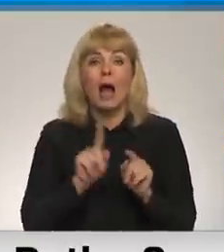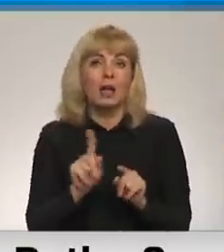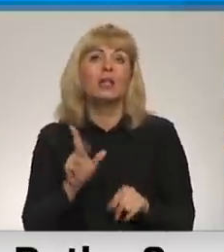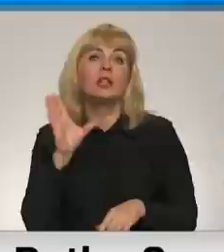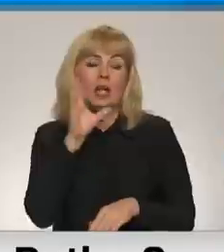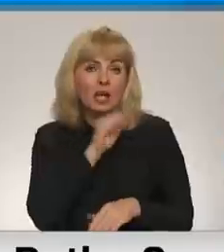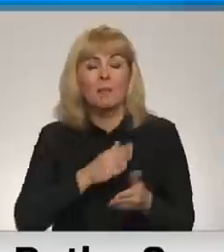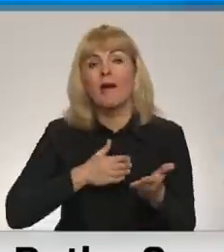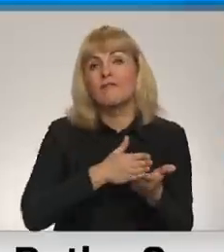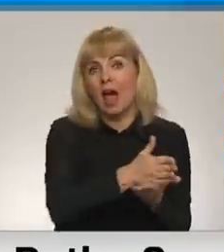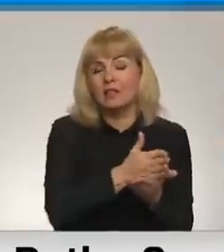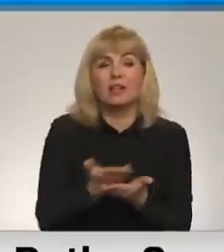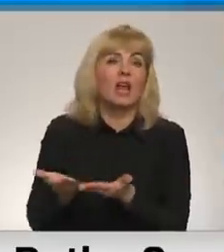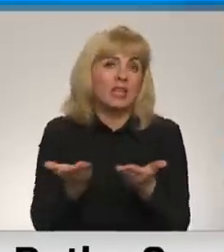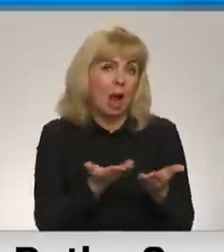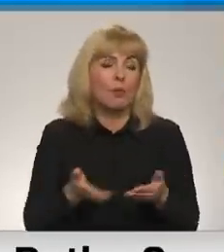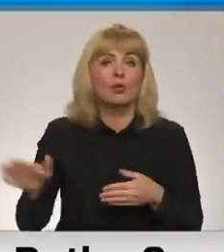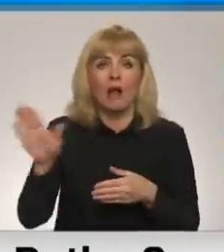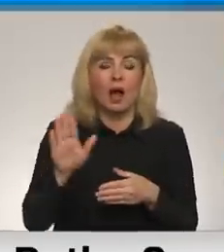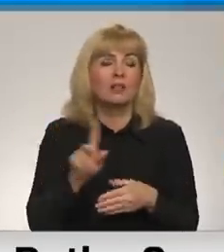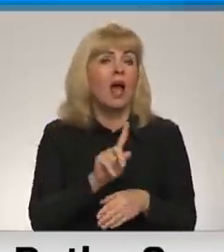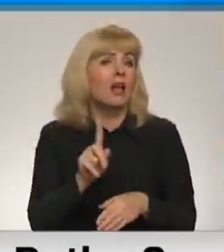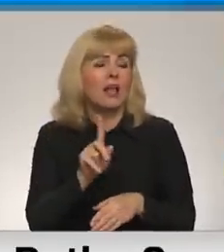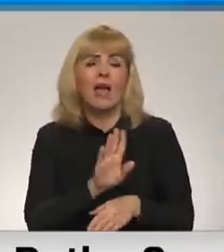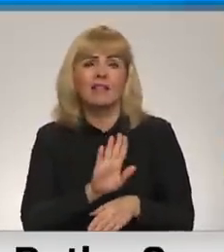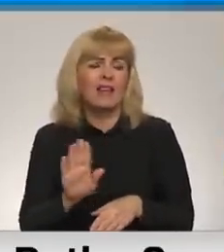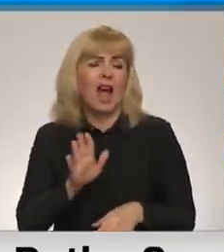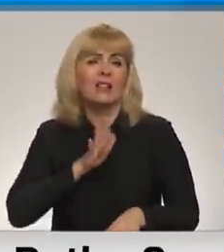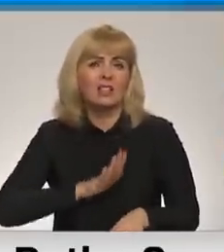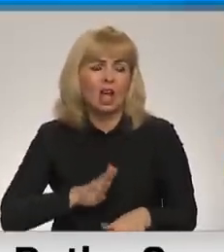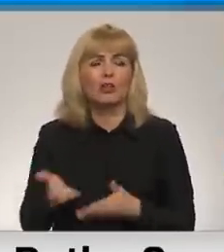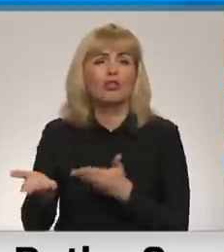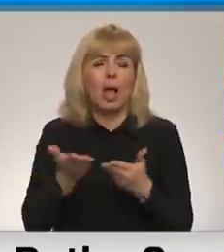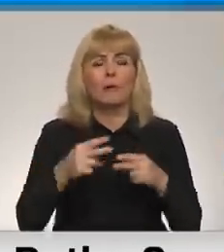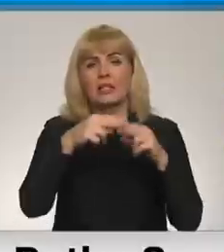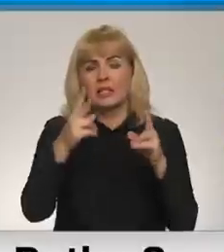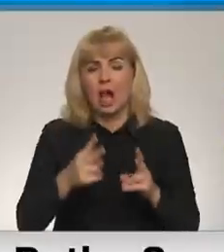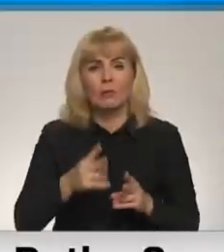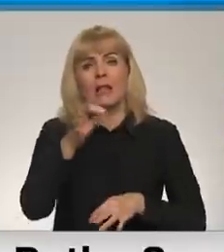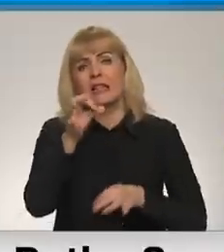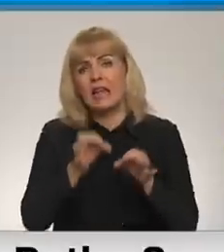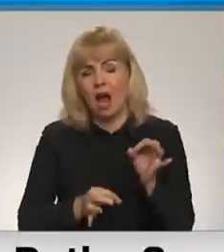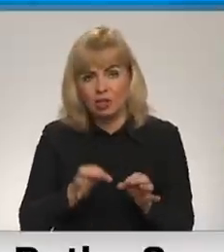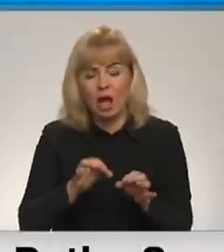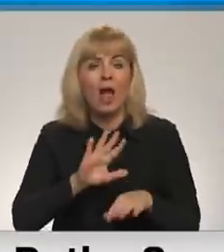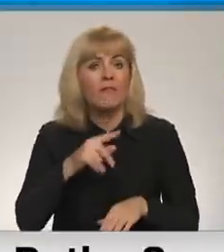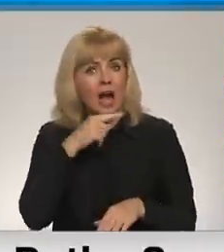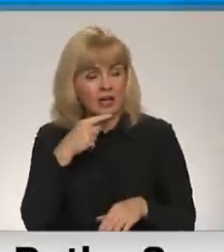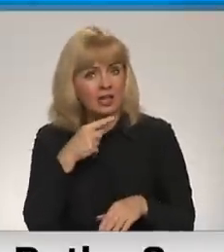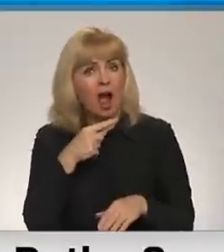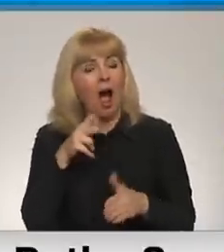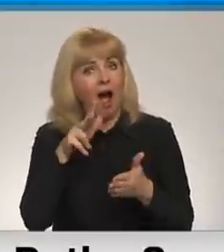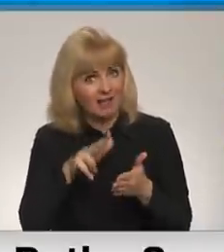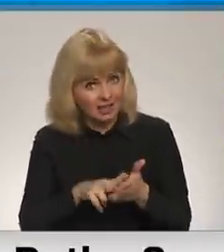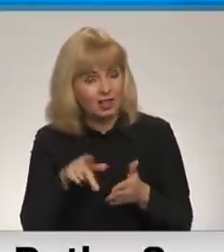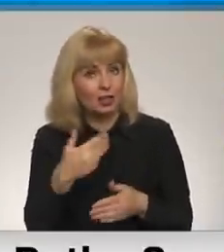iespējams vērsties, jebkurai valstī, ne tikai cietušai valstī, jebkurā starptautiskā tribunālā. Bet jautājums ir par to, vai Krievija atzīst tā